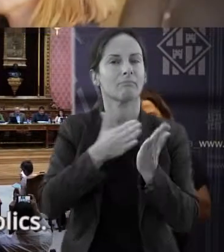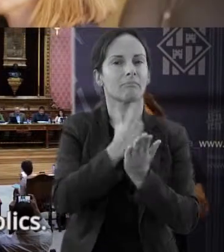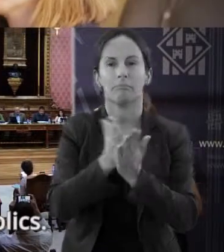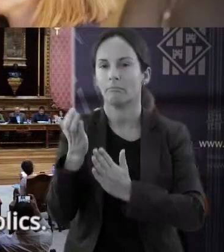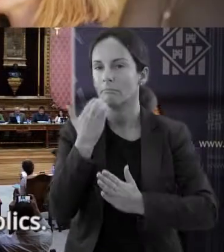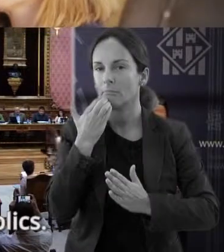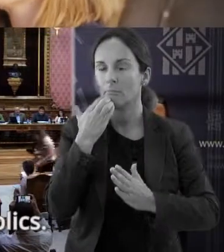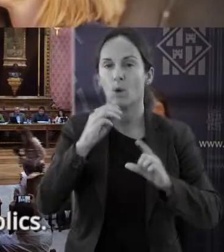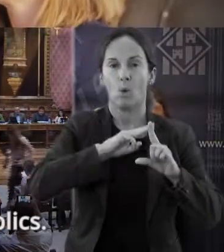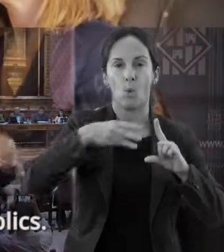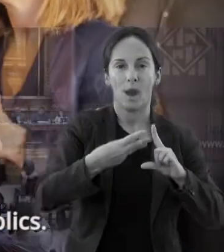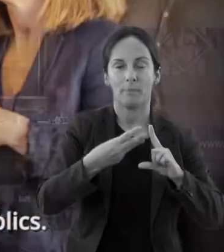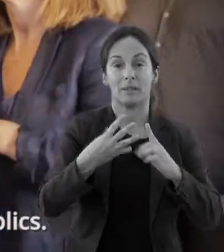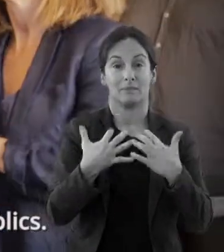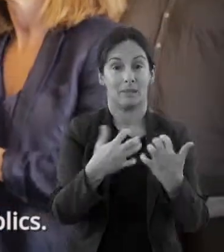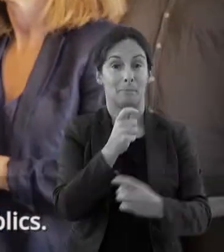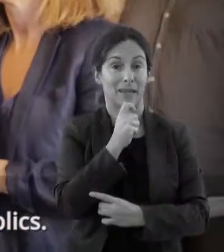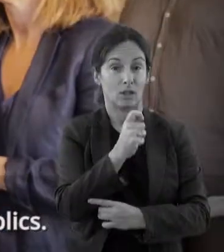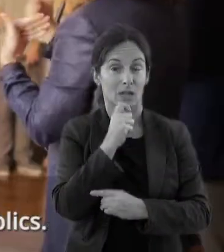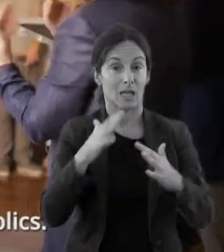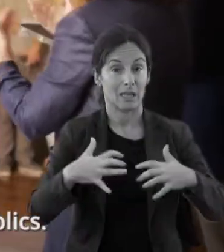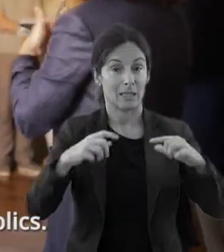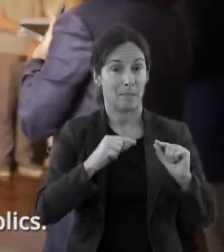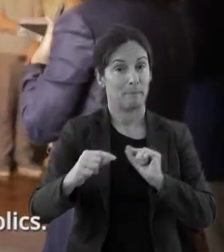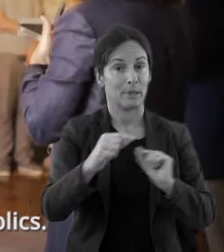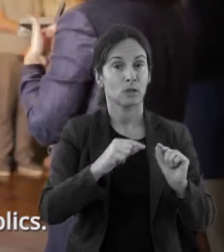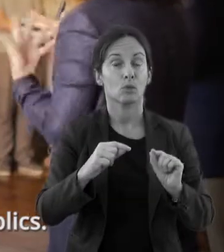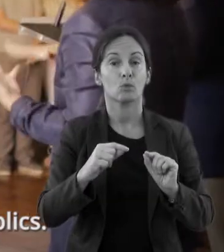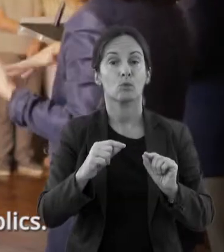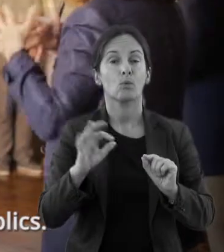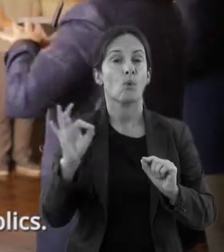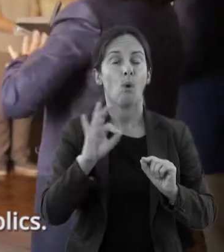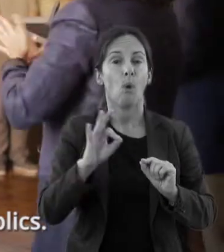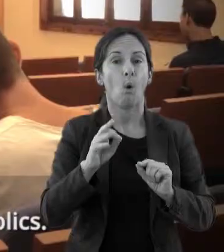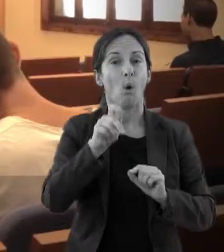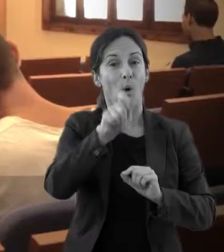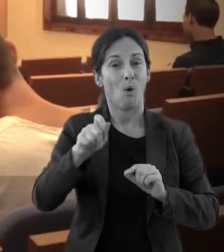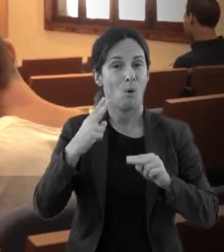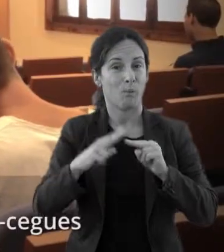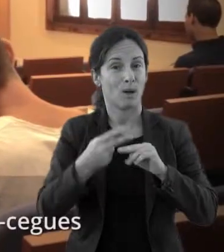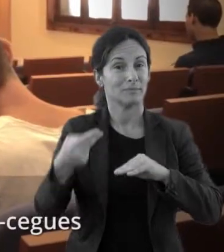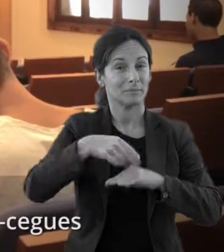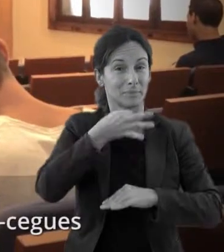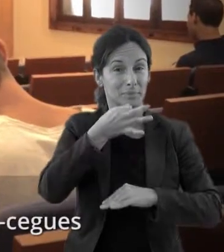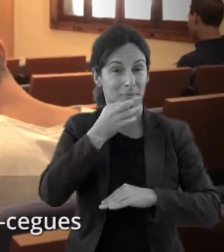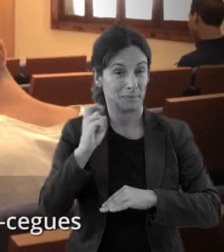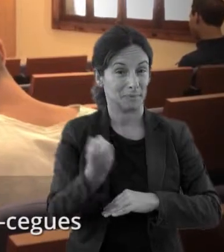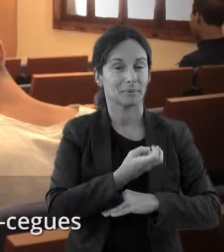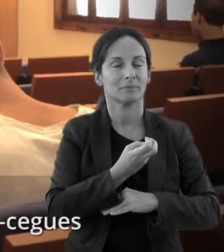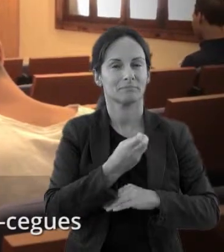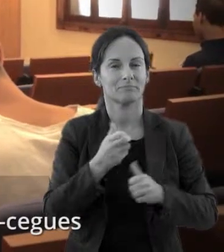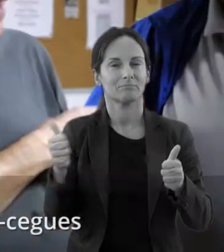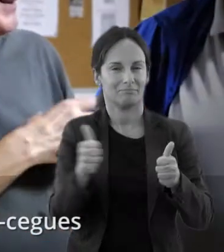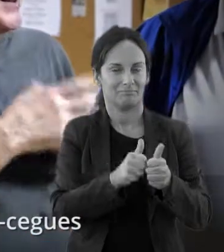el llou web, rodes de premsa, sessions plenàries i compareixences dels carres públics. El